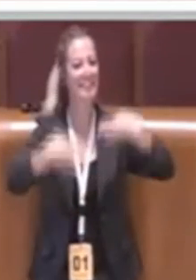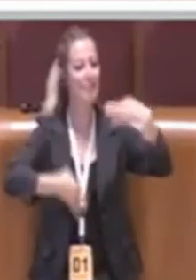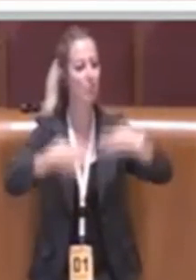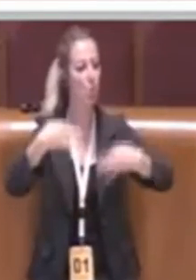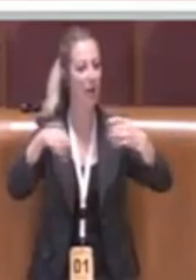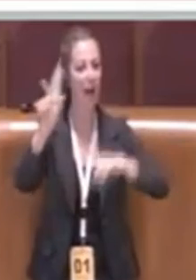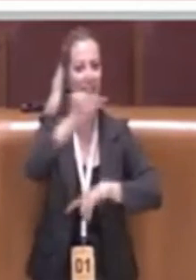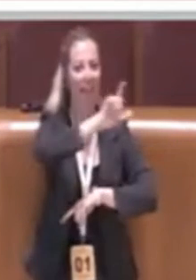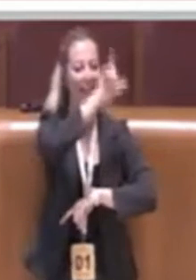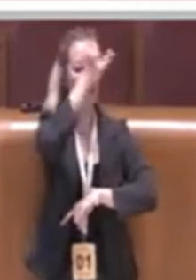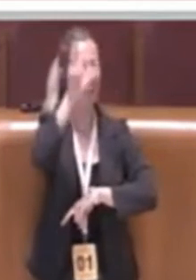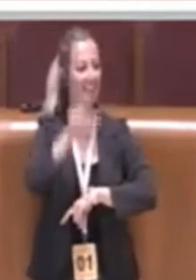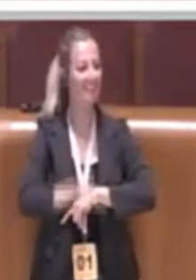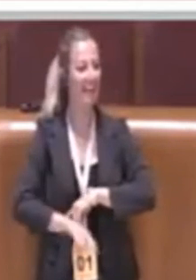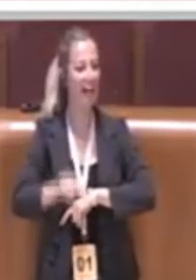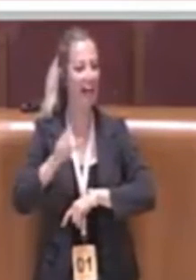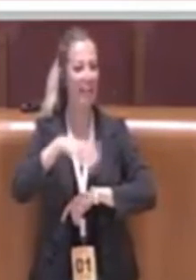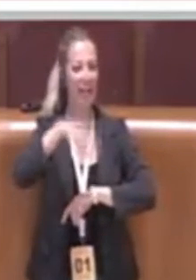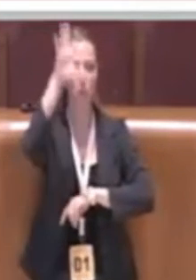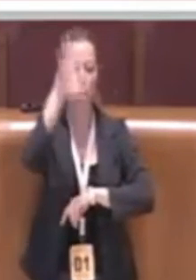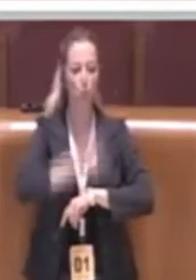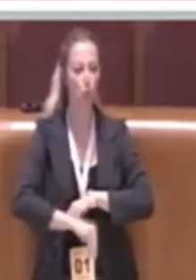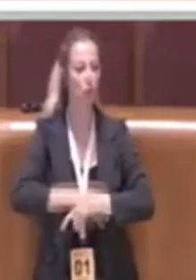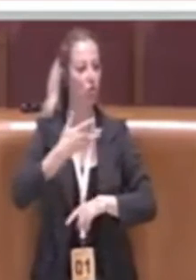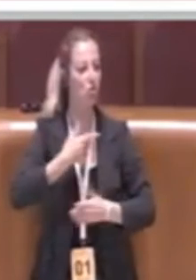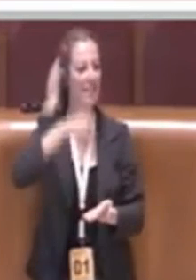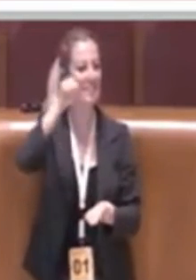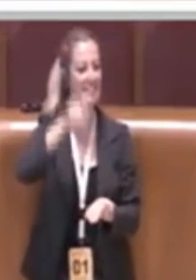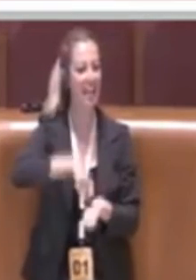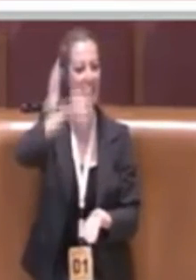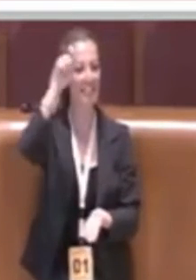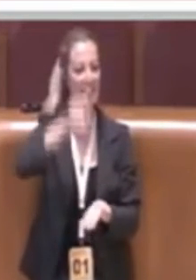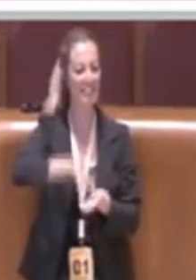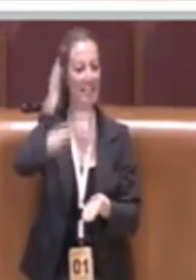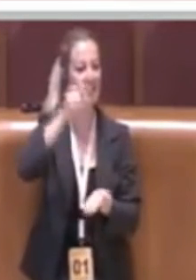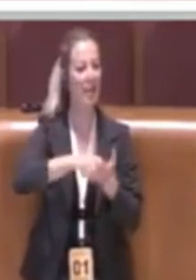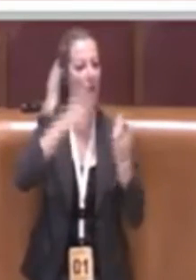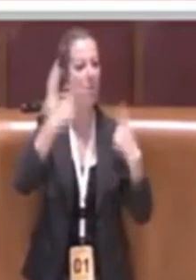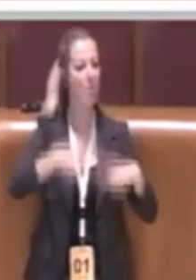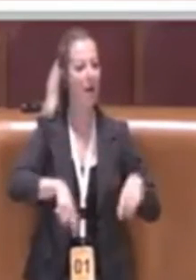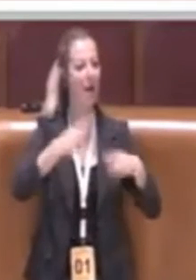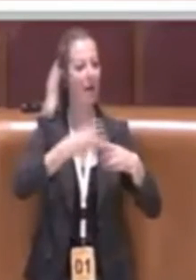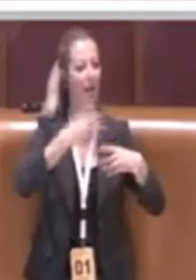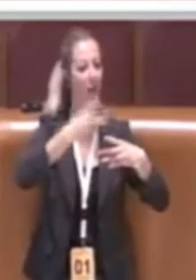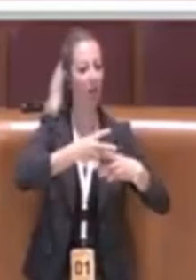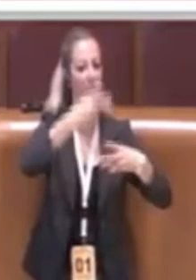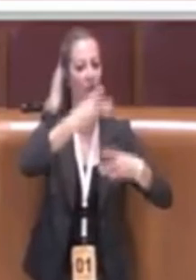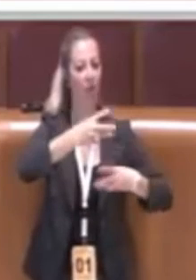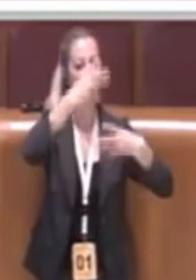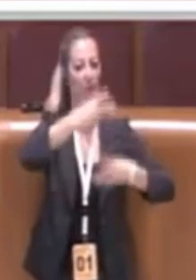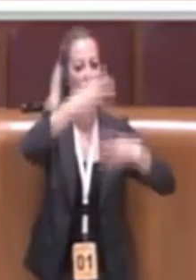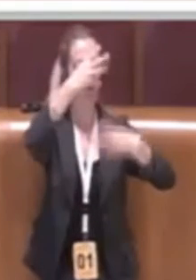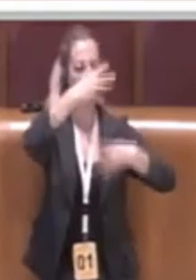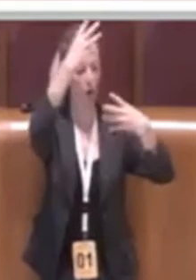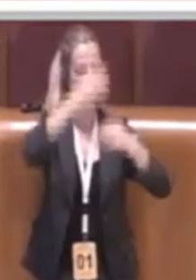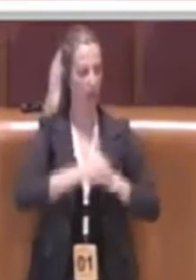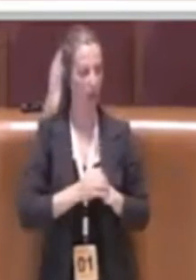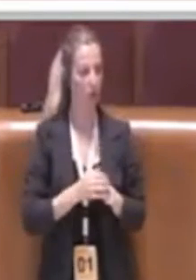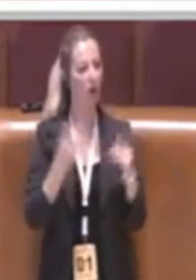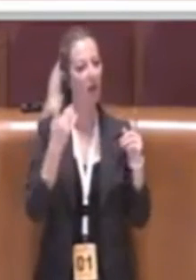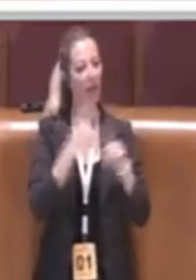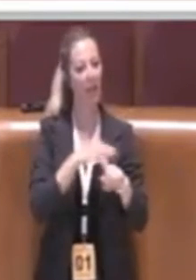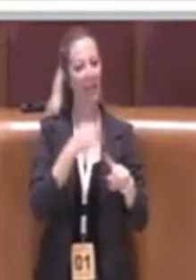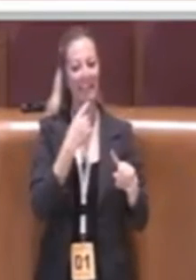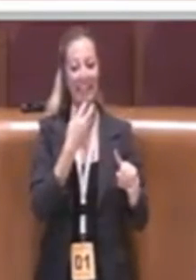Italia di sentenze sulle progressioni verticali, che danno ragione ai ricorrenti e che danno torto ai